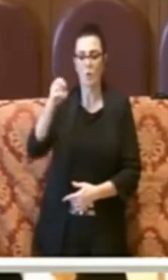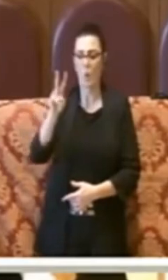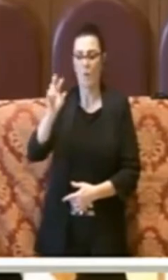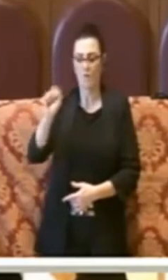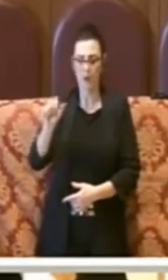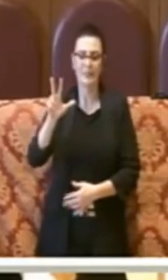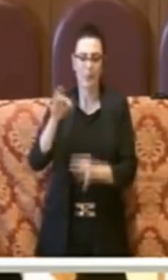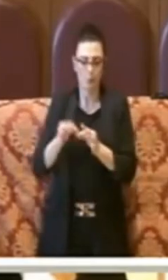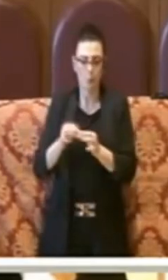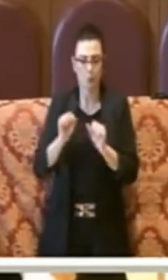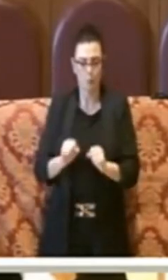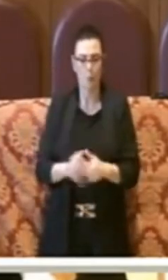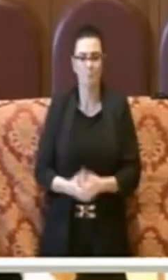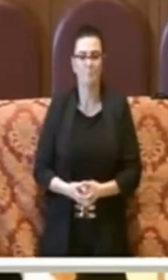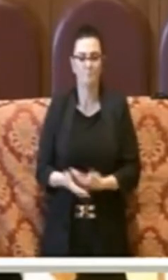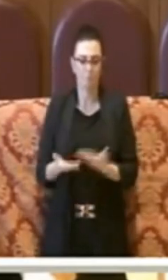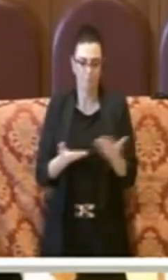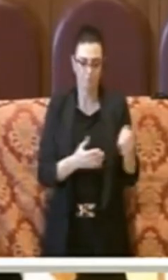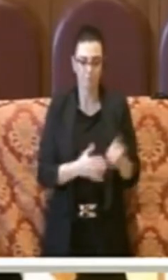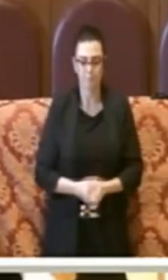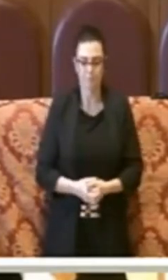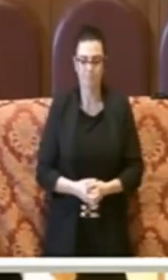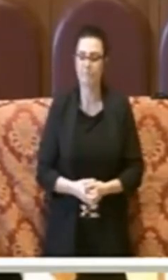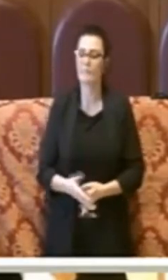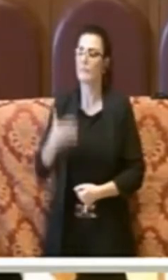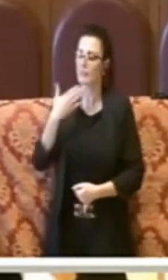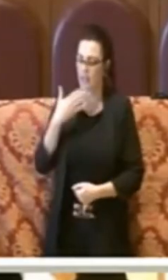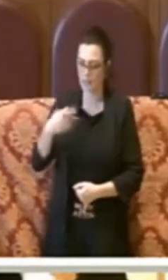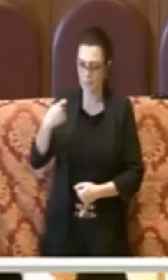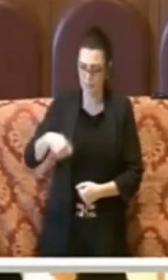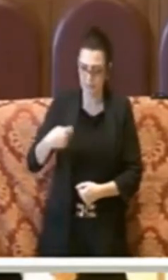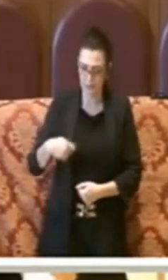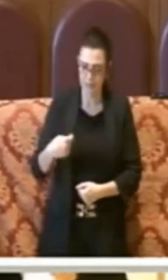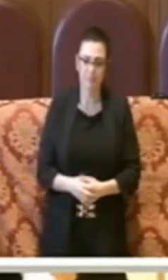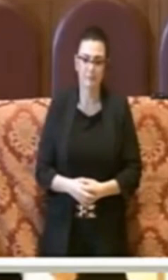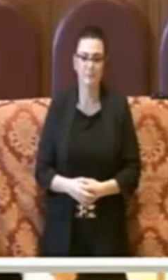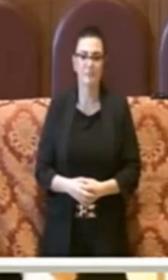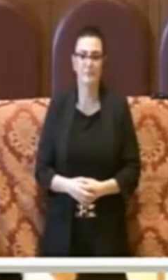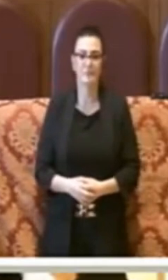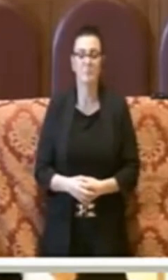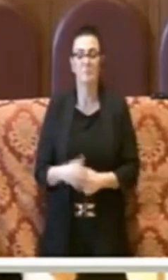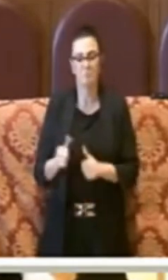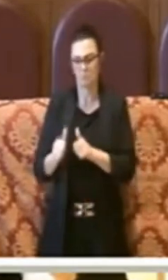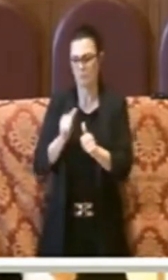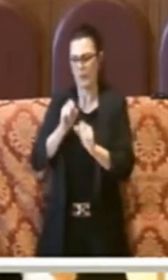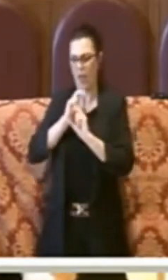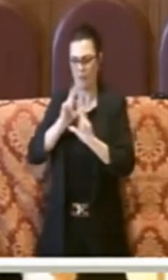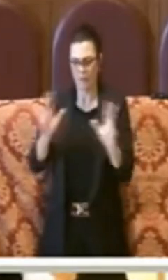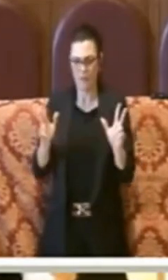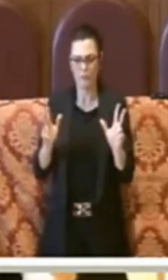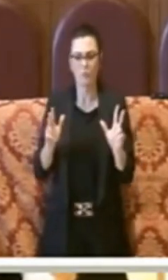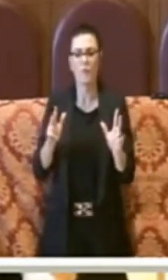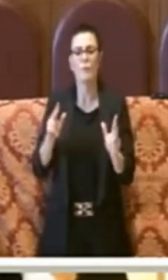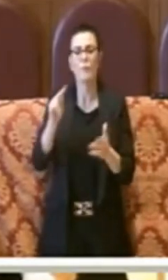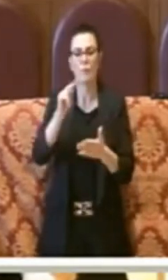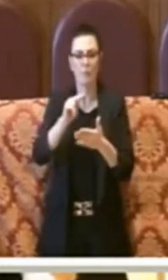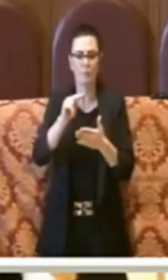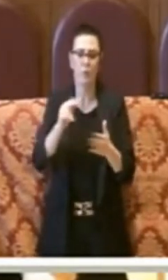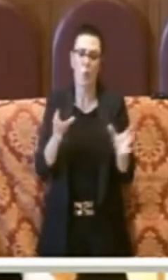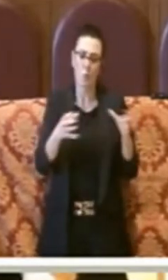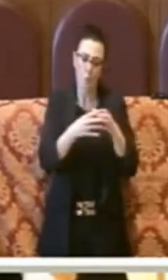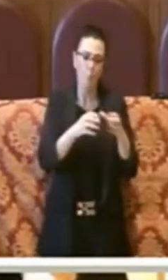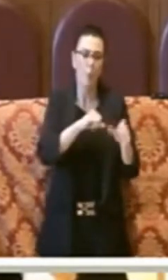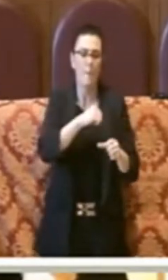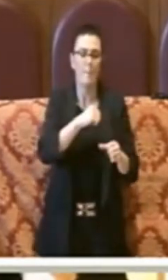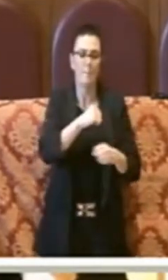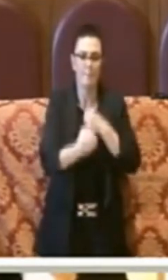Grazie Presidente. Preannunciando il voto favorevole del gruppo del Movimento 5